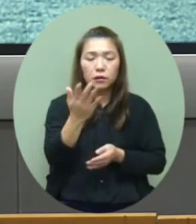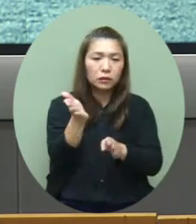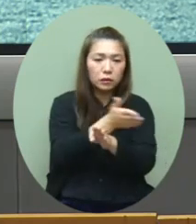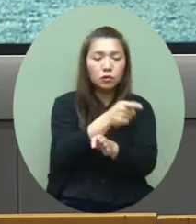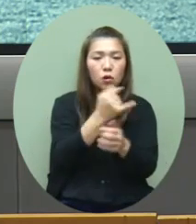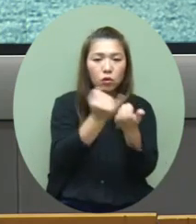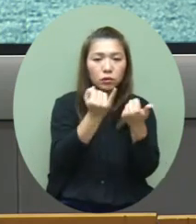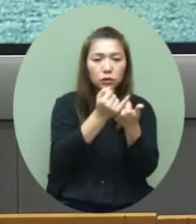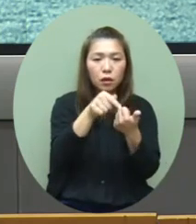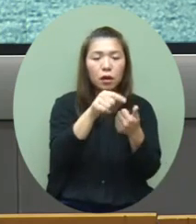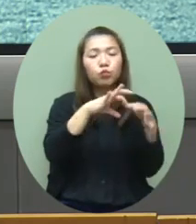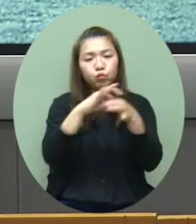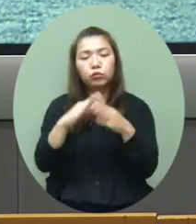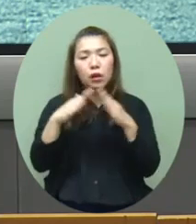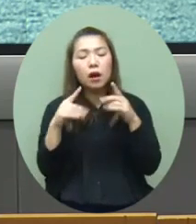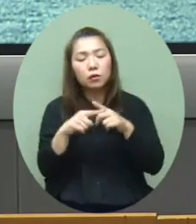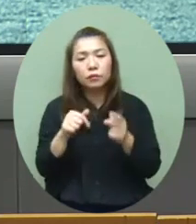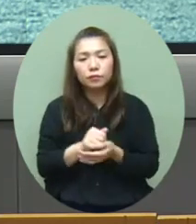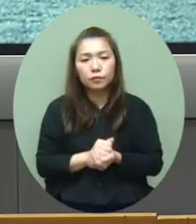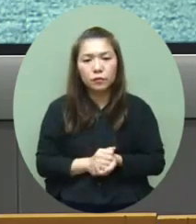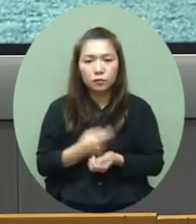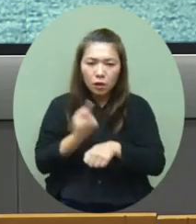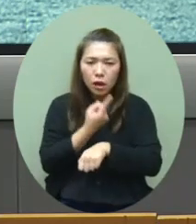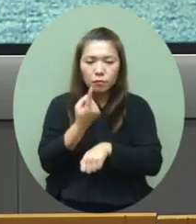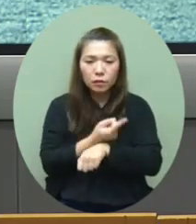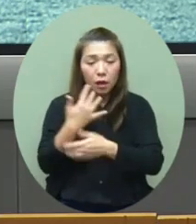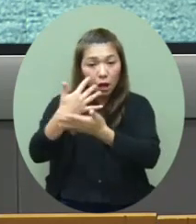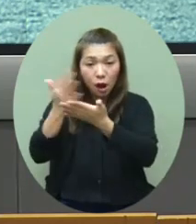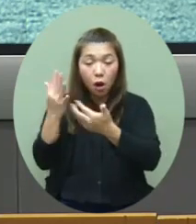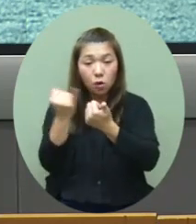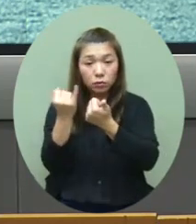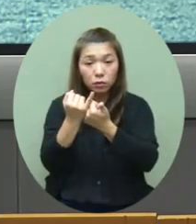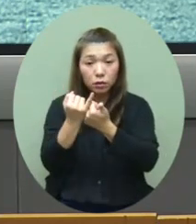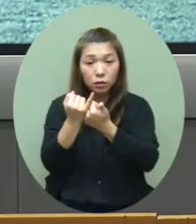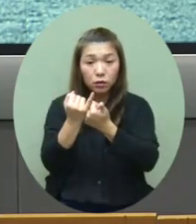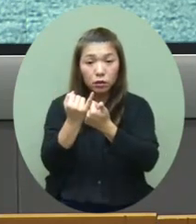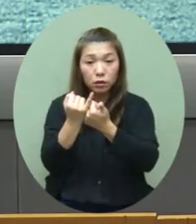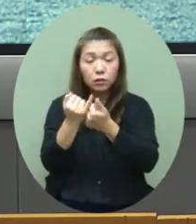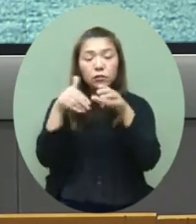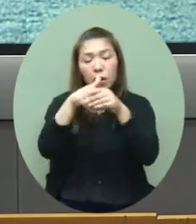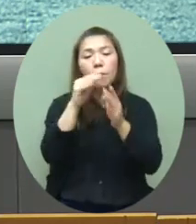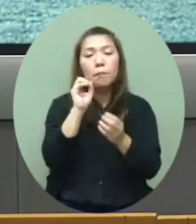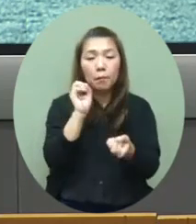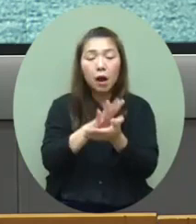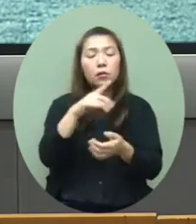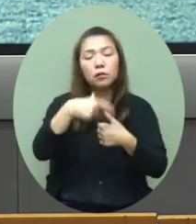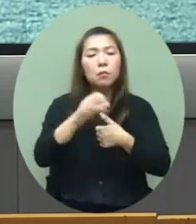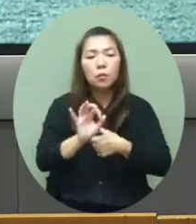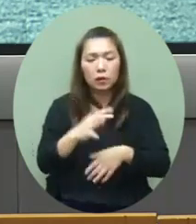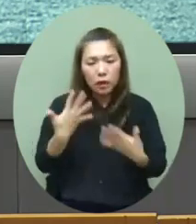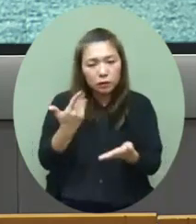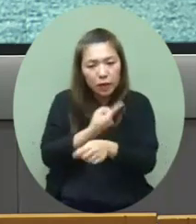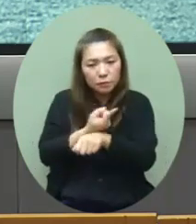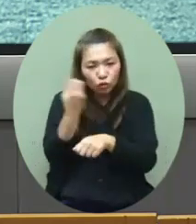一个学生的家人暂时就没有其他学生就是情报我们暂时都在观